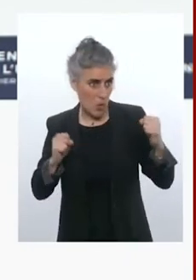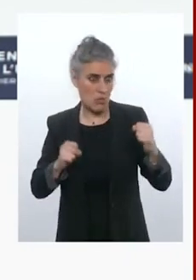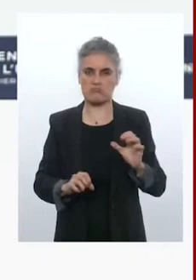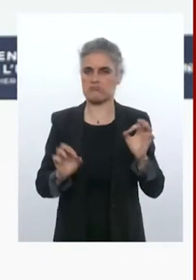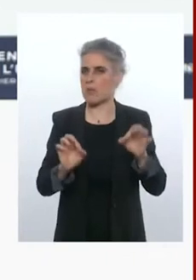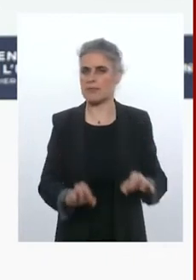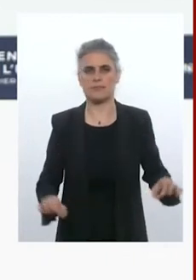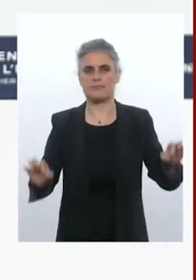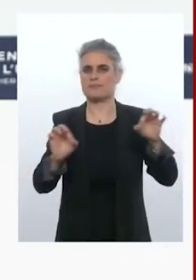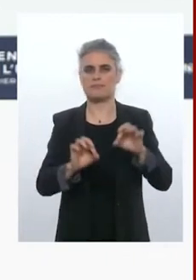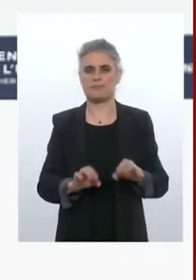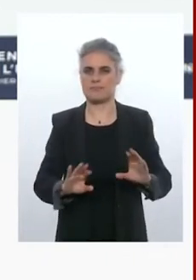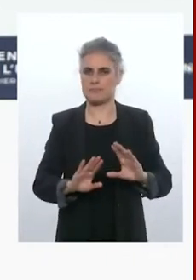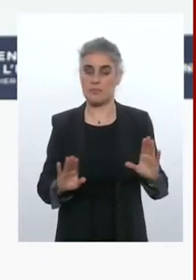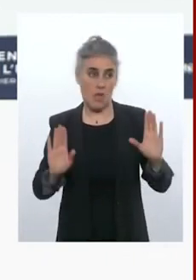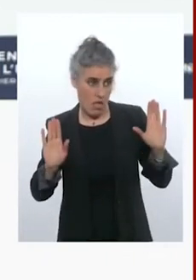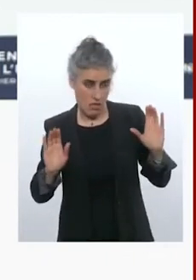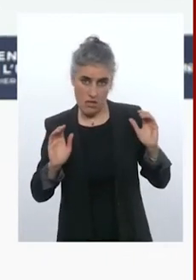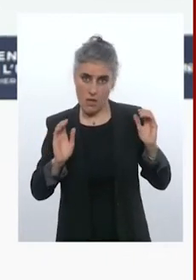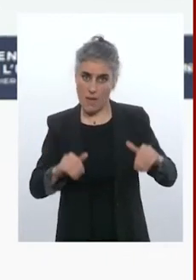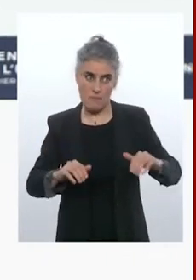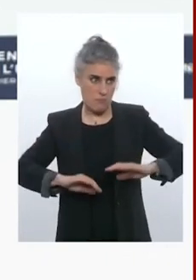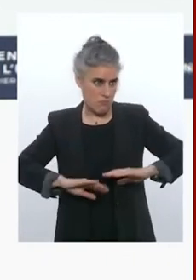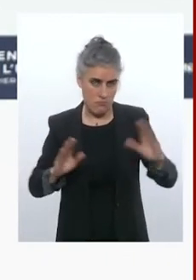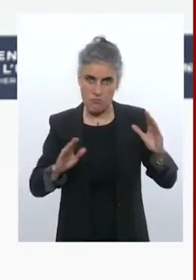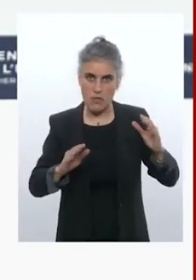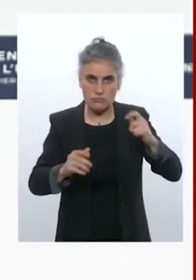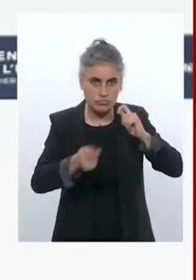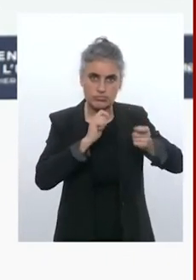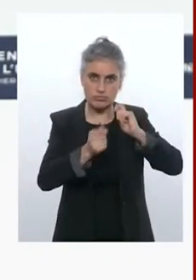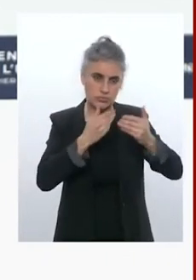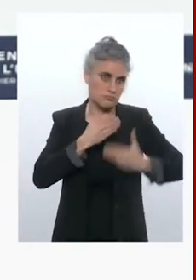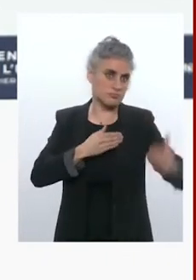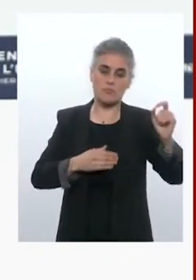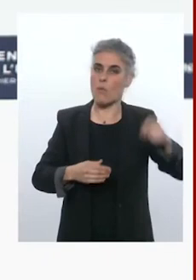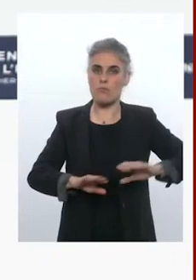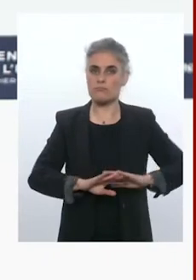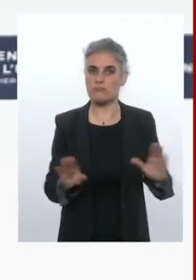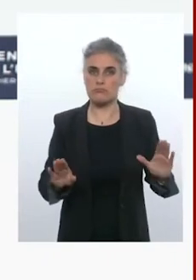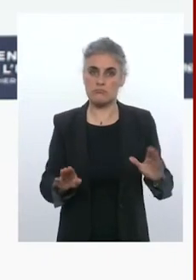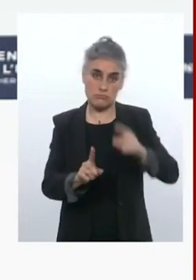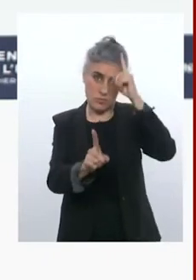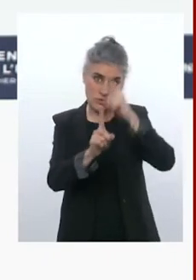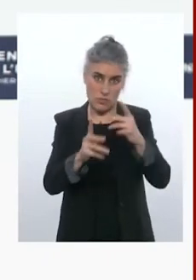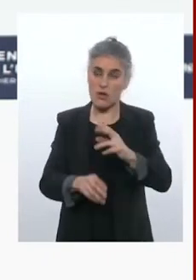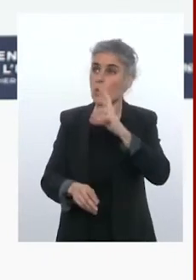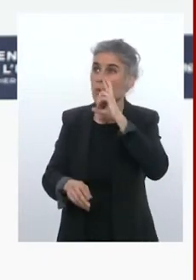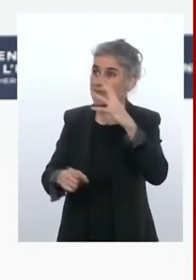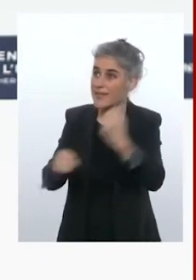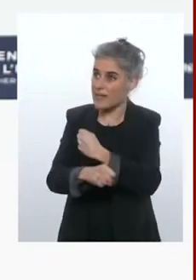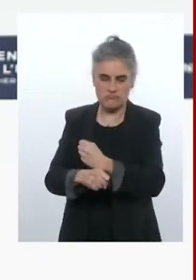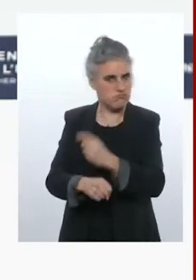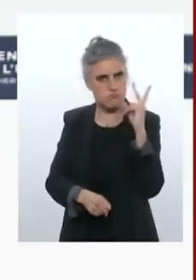ne doit être exclu. Nous ferons tout ce qu'il faut pour que la Russie ne puisse pas gagner cette guerre. Je le dis ici